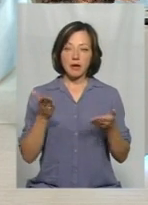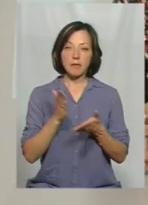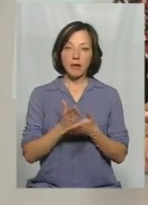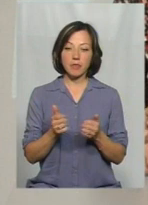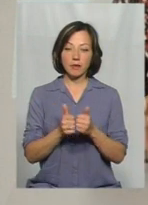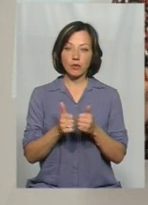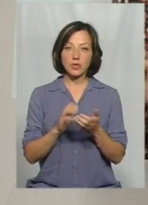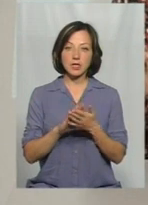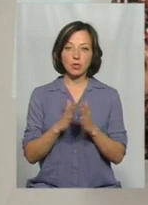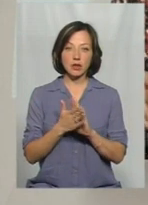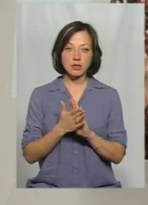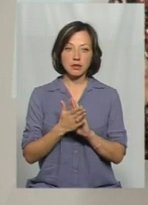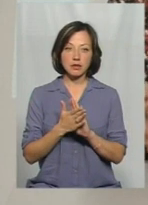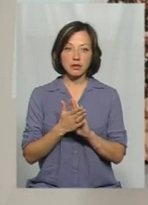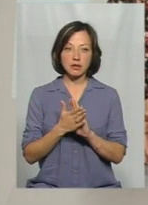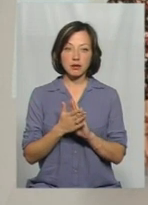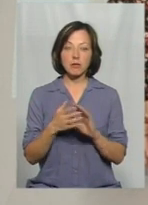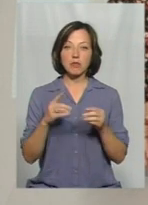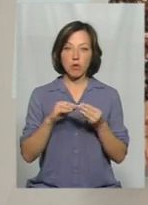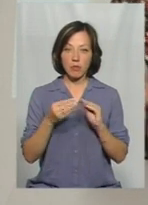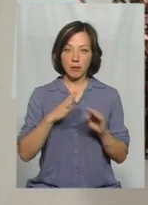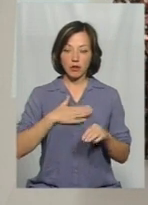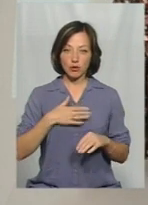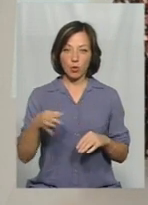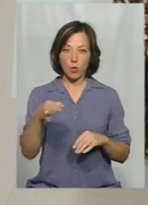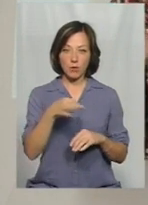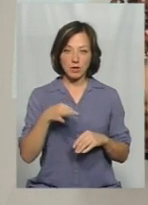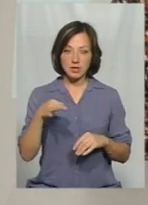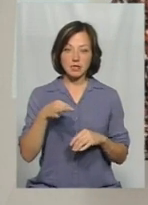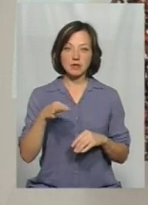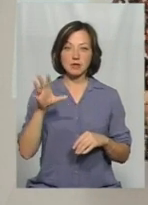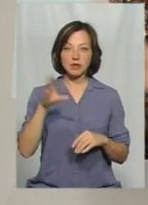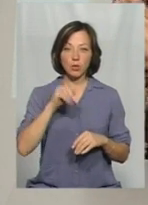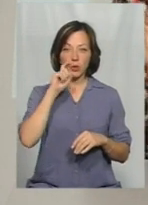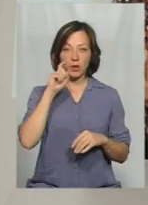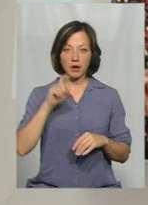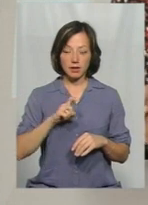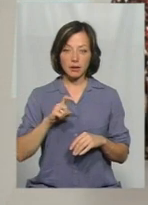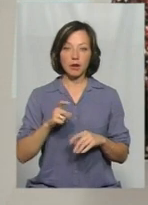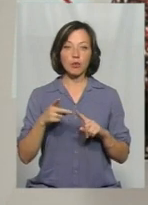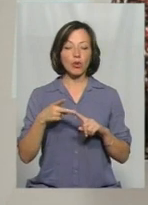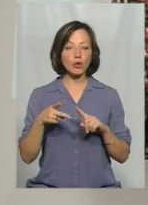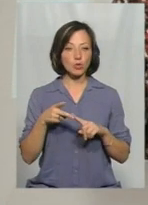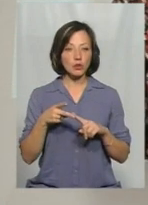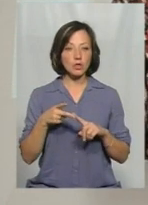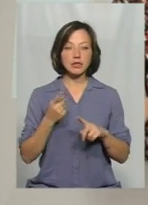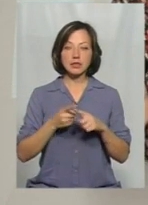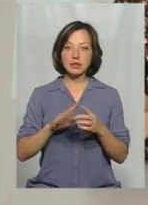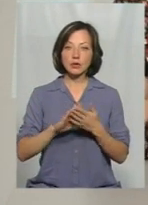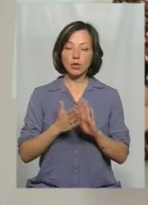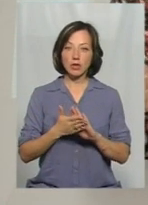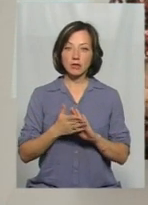ситуації, по-перше, це проблема для нашої області і для сусідній також. По-друге, ця ситуація